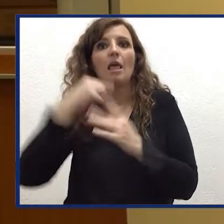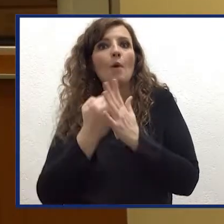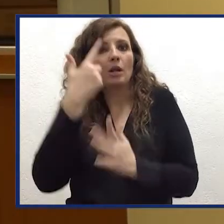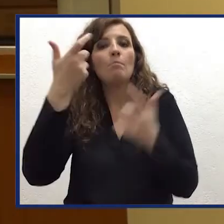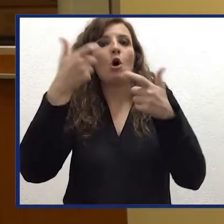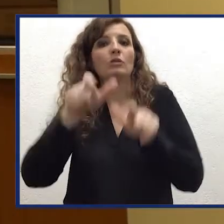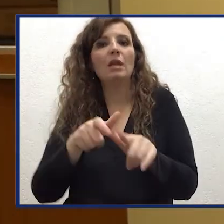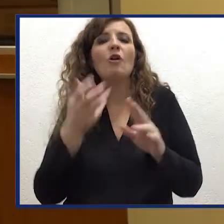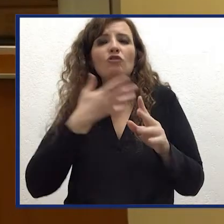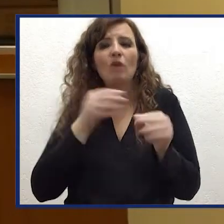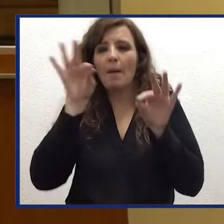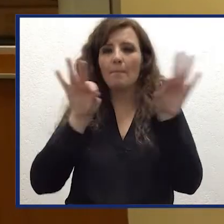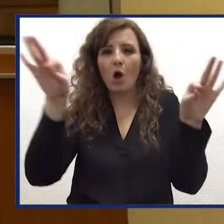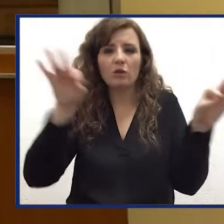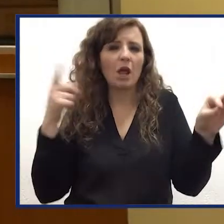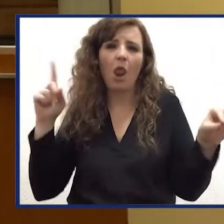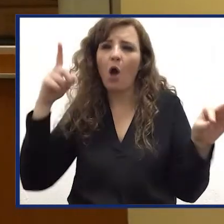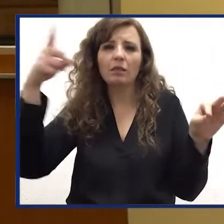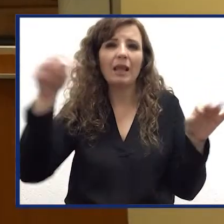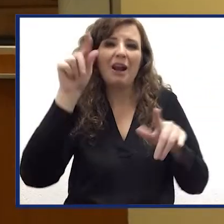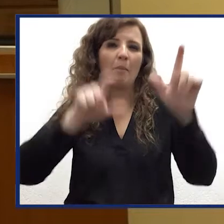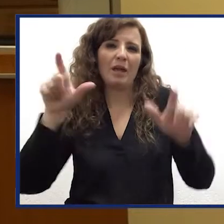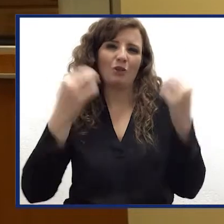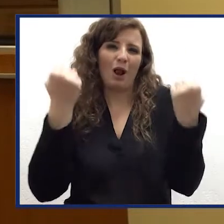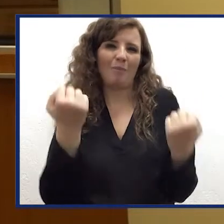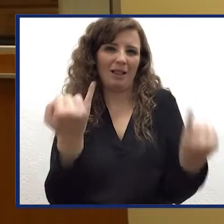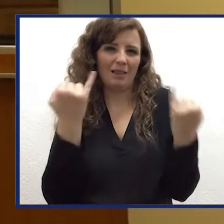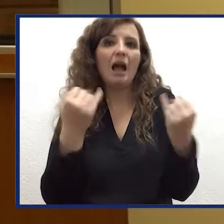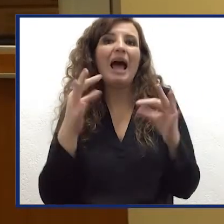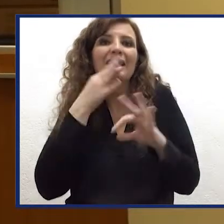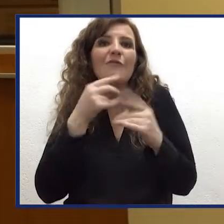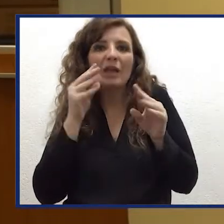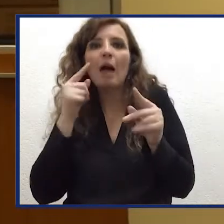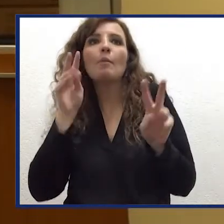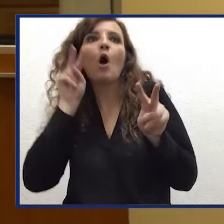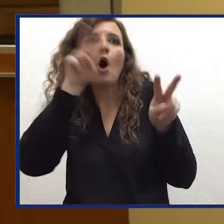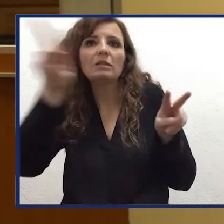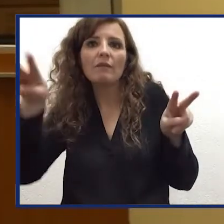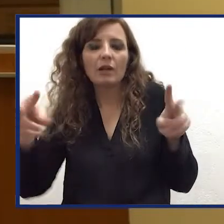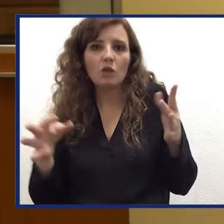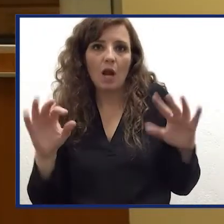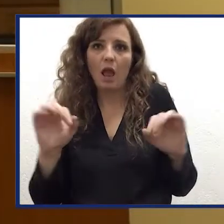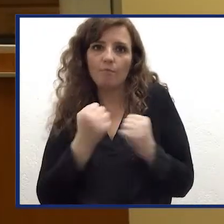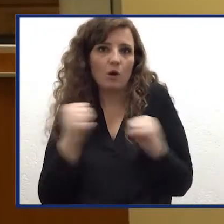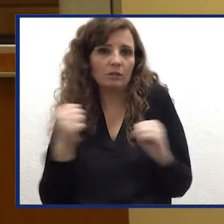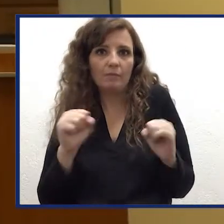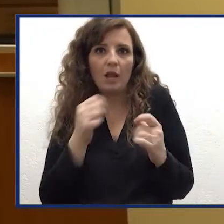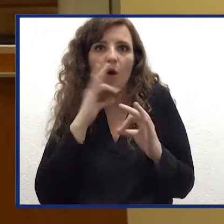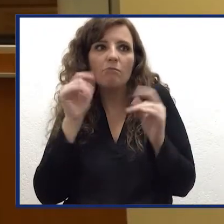sia nelle aree remote, quelle scarsamente popolate in cui mancano spesso i sistemi di osservazione